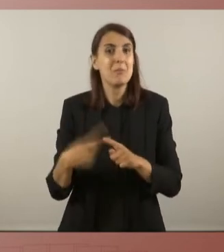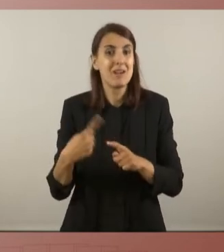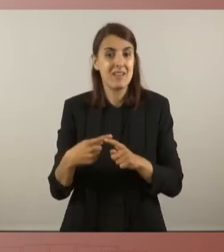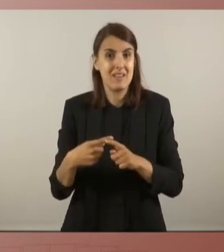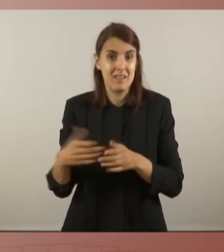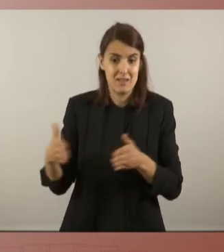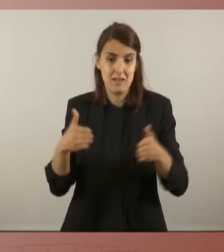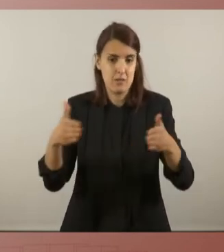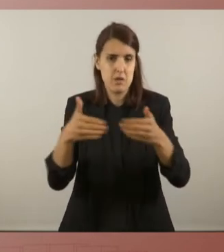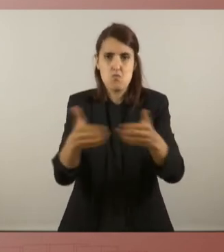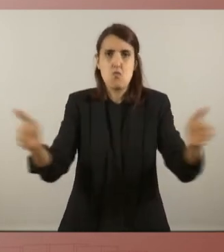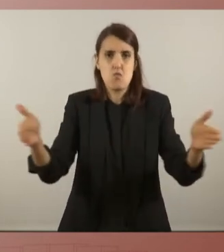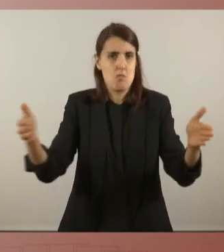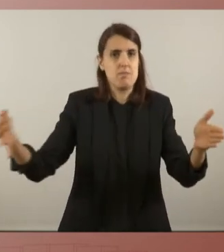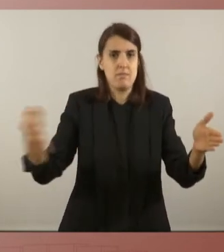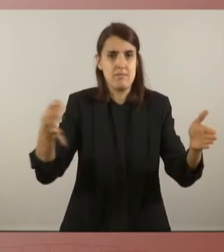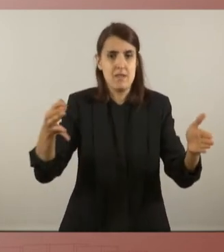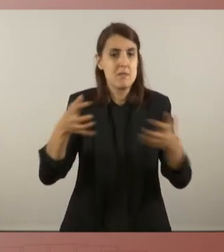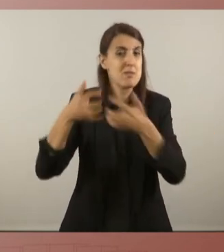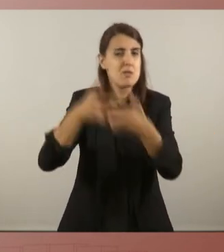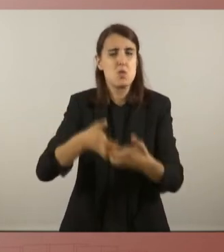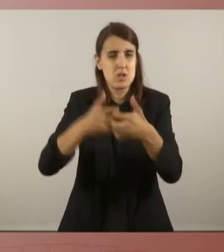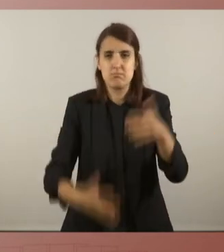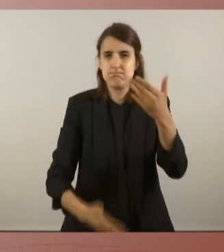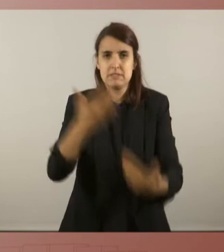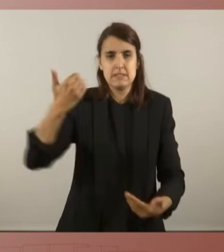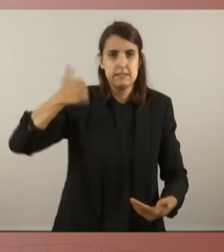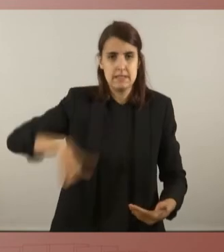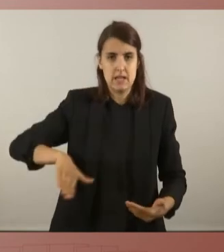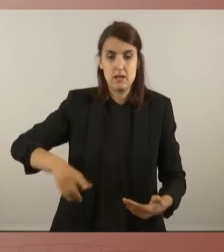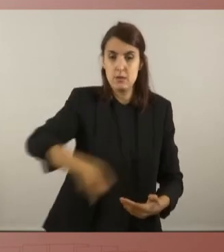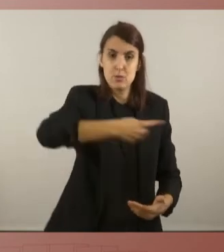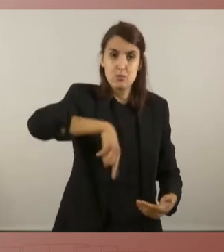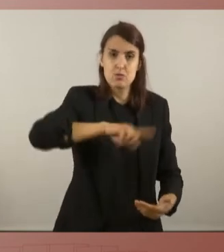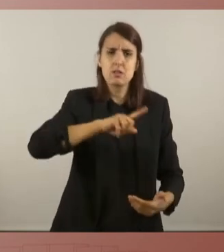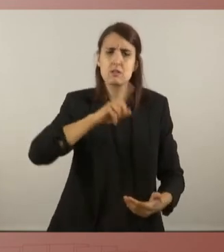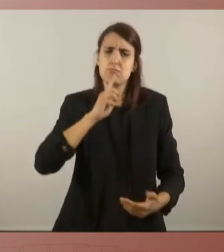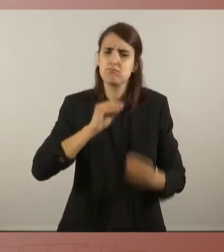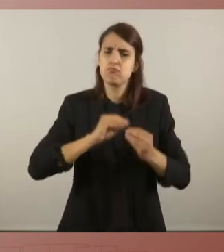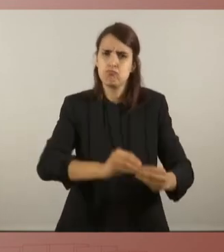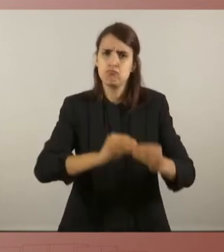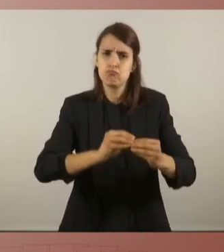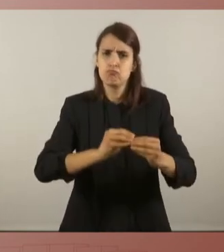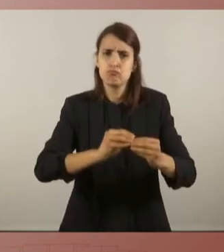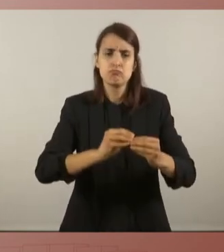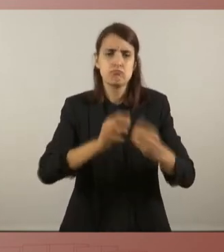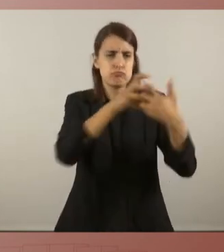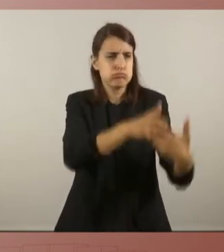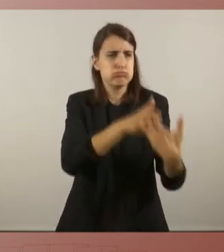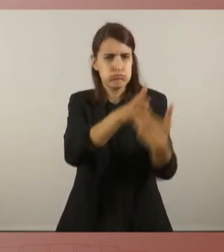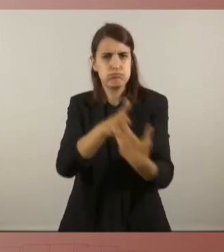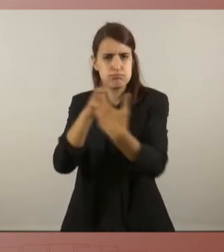terreny de joc, aquest camp de lluita en el qual nosaltres pogués desenvolupar i dur a terme aquests embats.